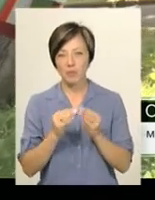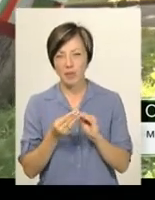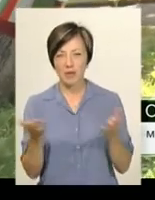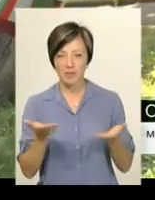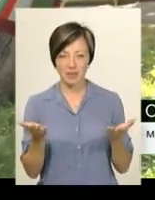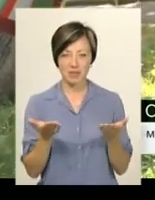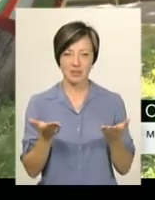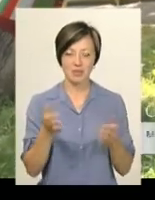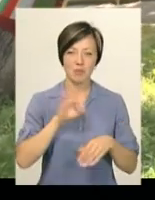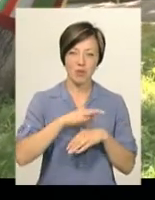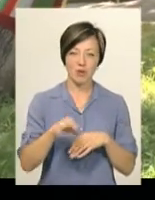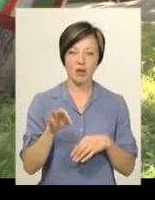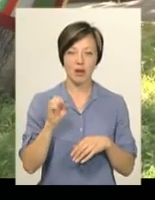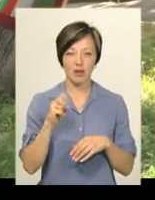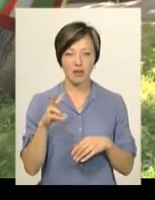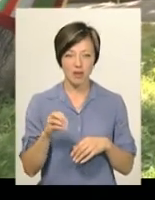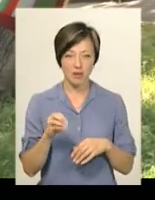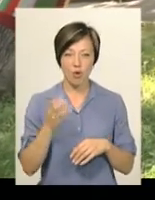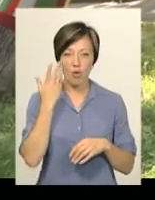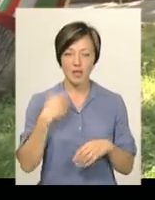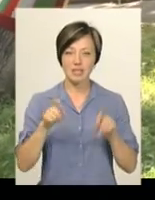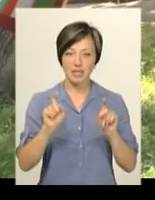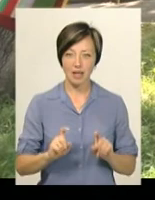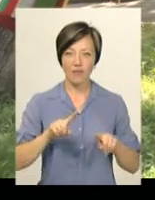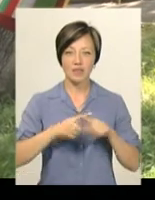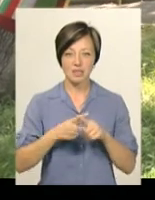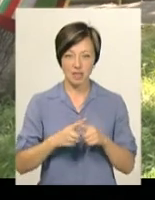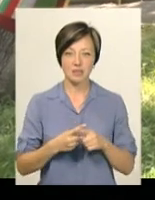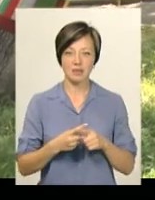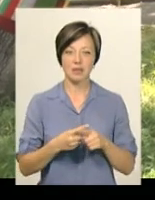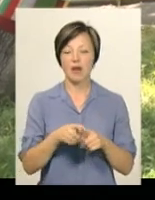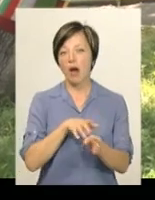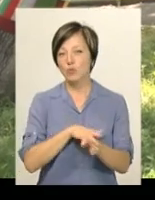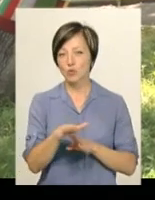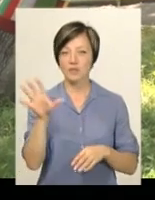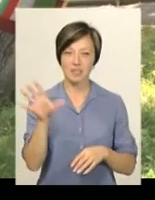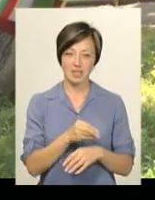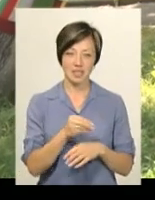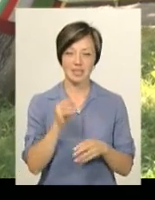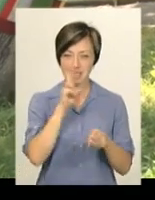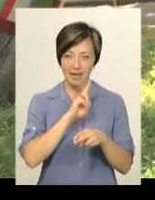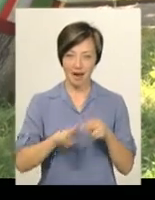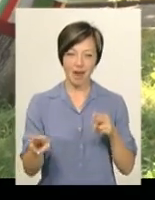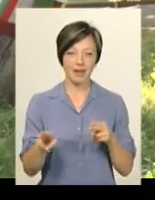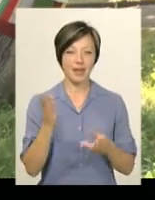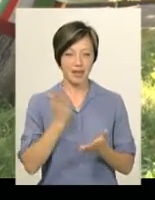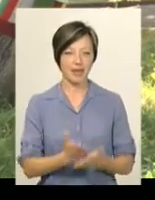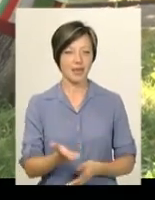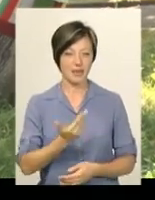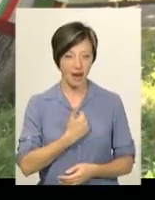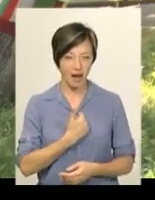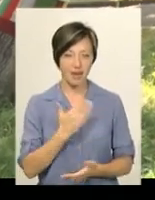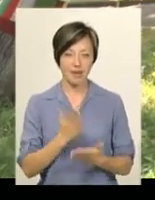боліти, але коли я сідаю в'язати, абсолютно все зникає. От є я,